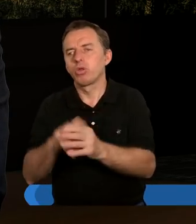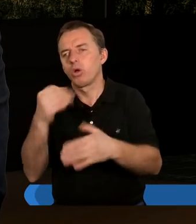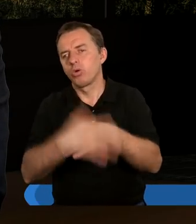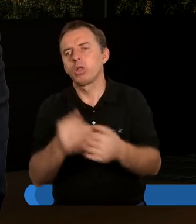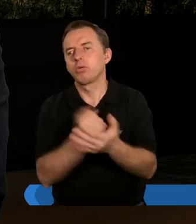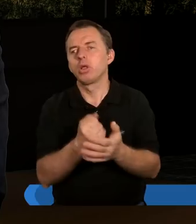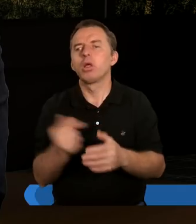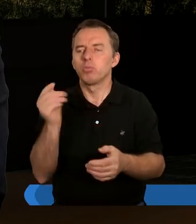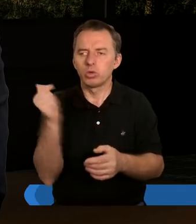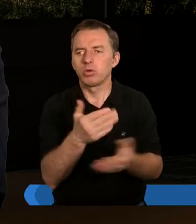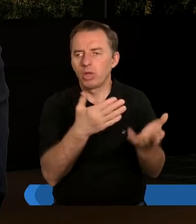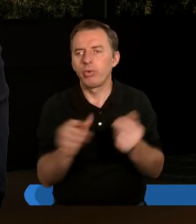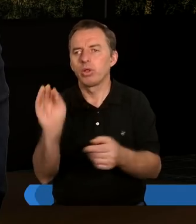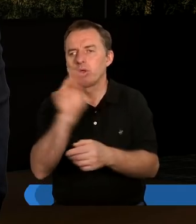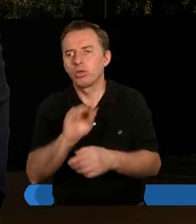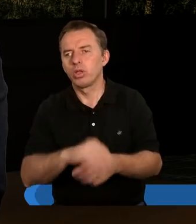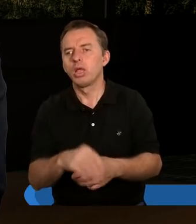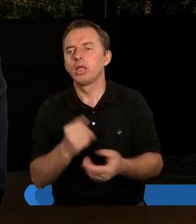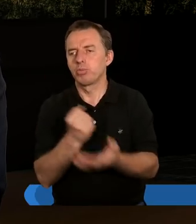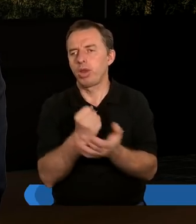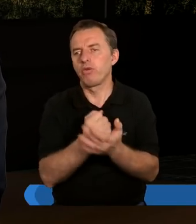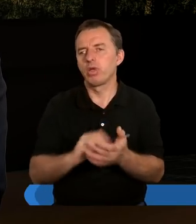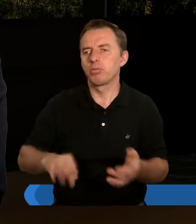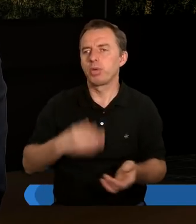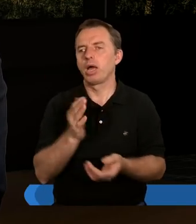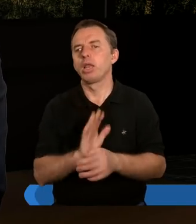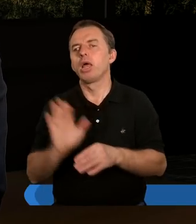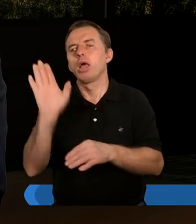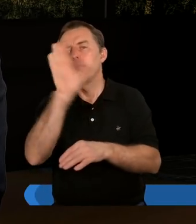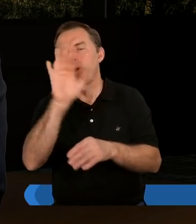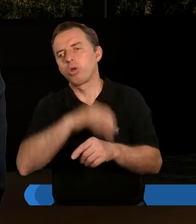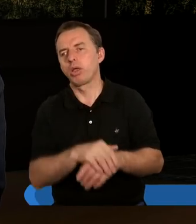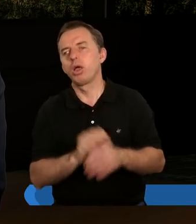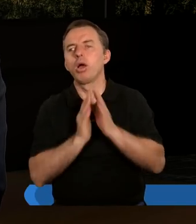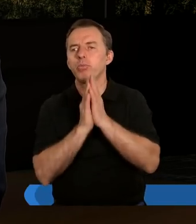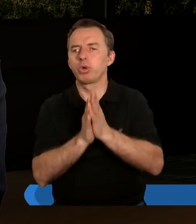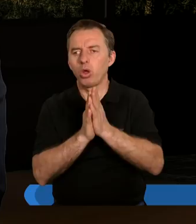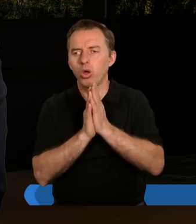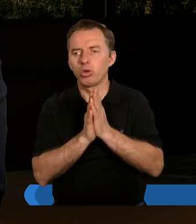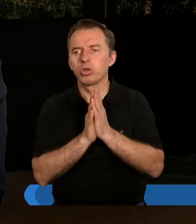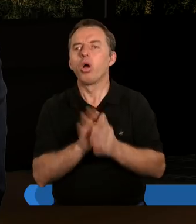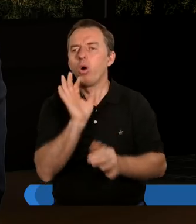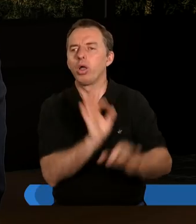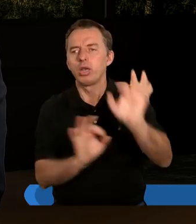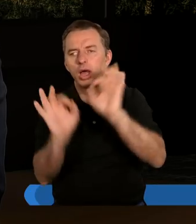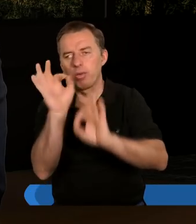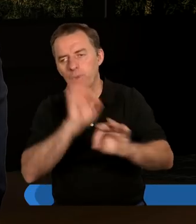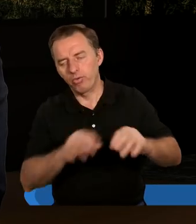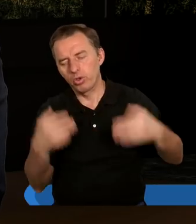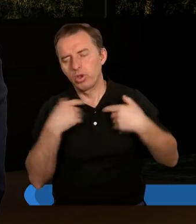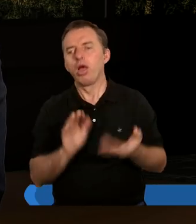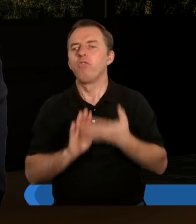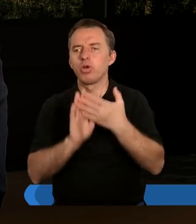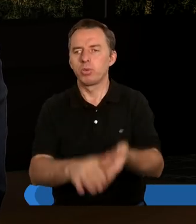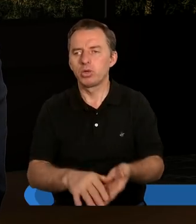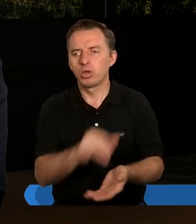musimy załatwić jeszcze sprawę z Panem Bogiem, czyli prosić o naprawienie życia, o